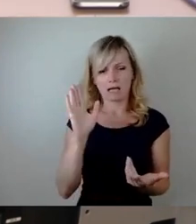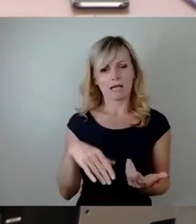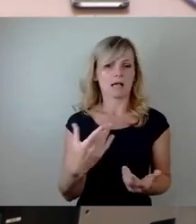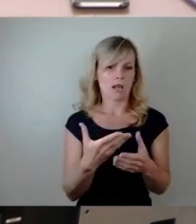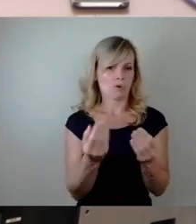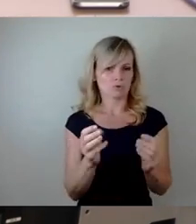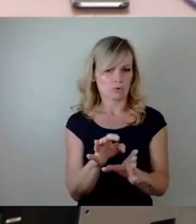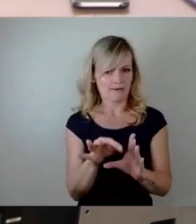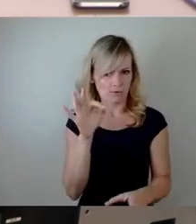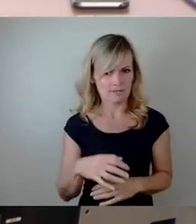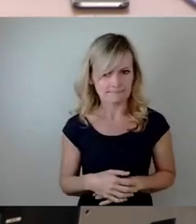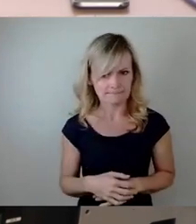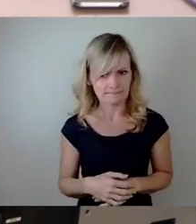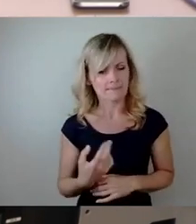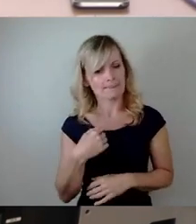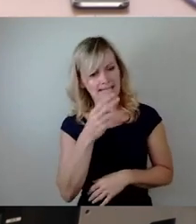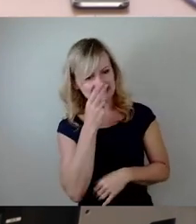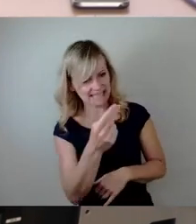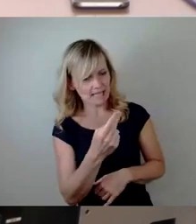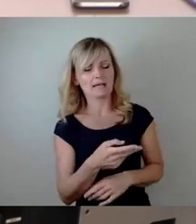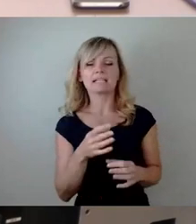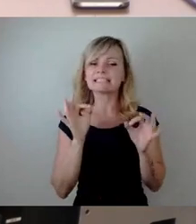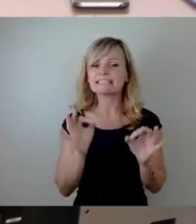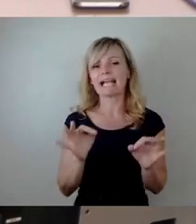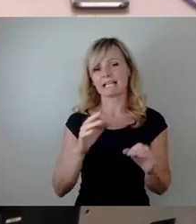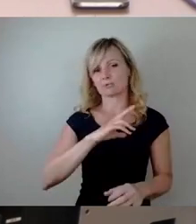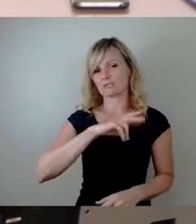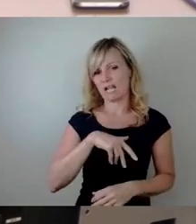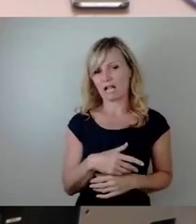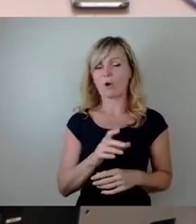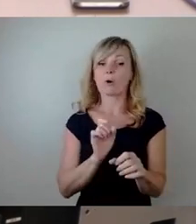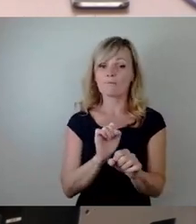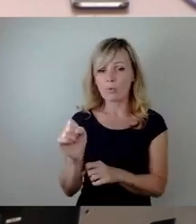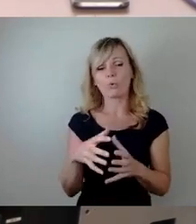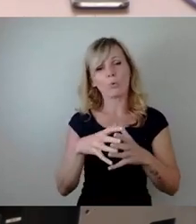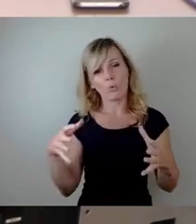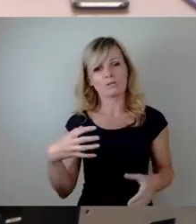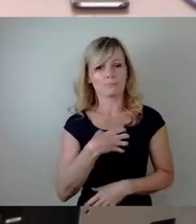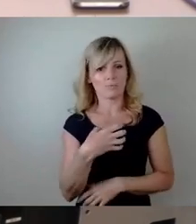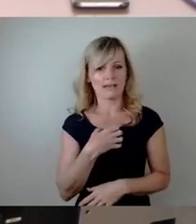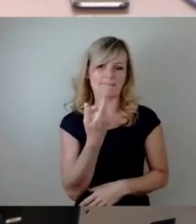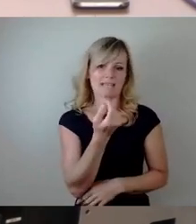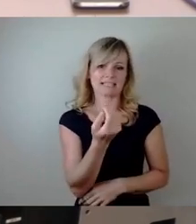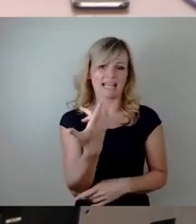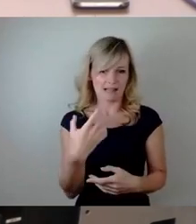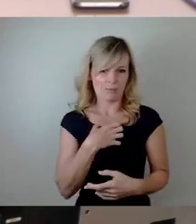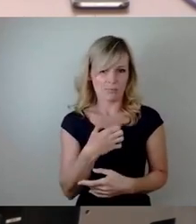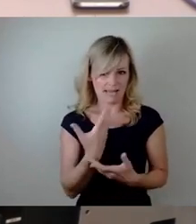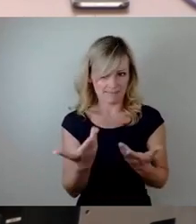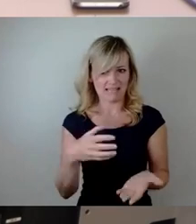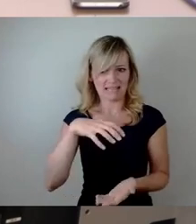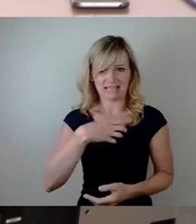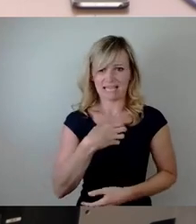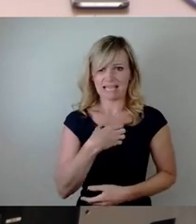meiner Sicht sehr sozial ist, trotz der großen Probleme, die wir finanziell in der Stadt haben. Da brauchen wir nicht drum herum reden. Hier